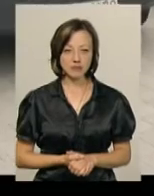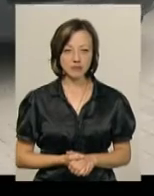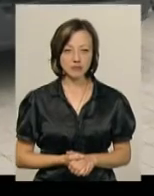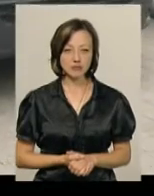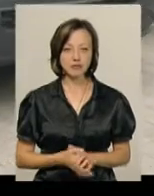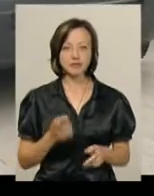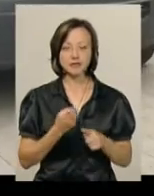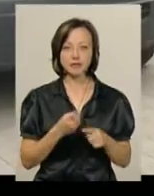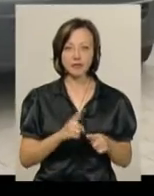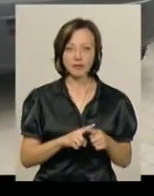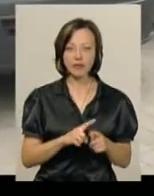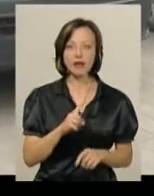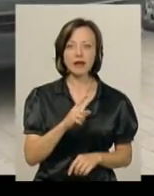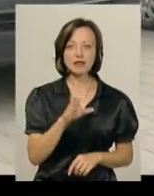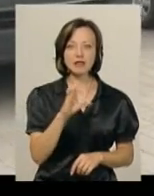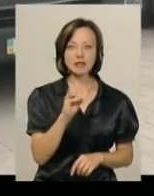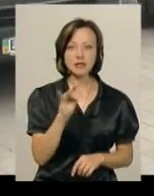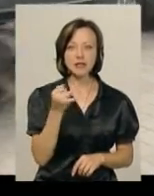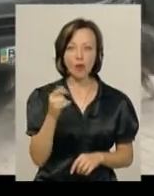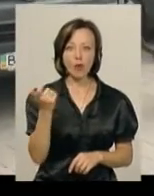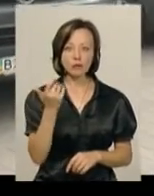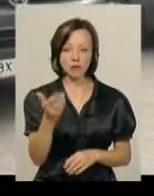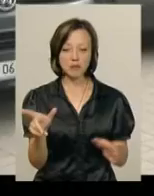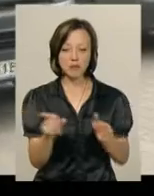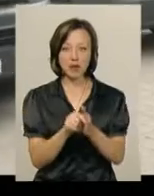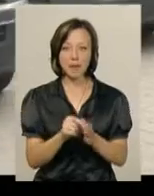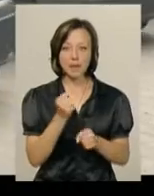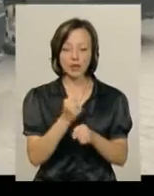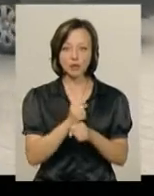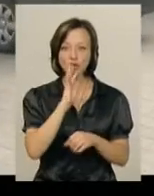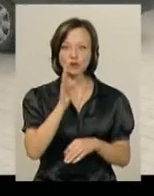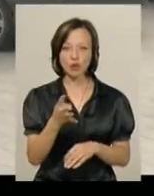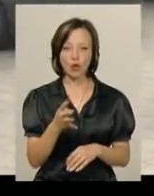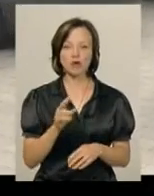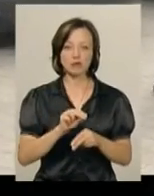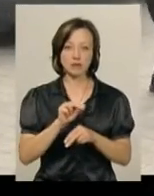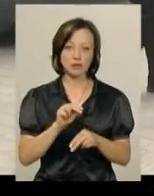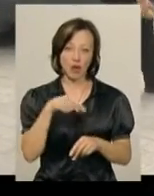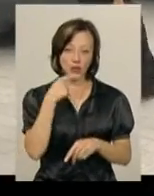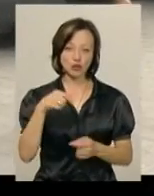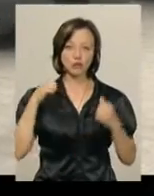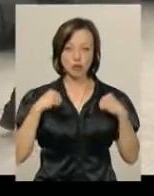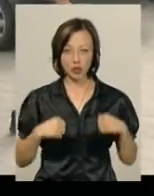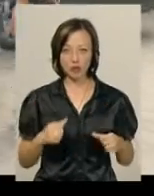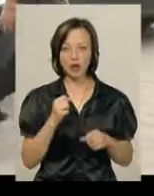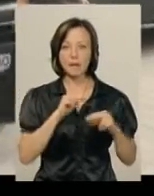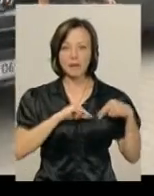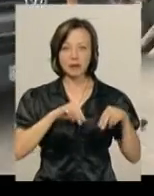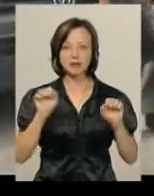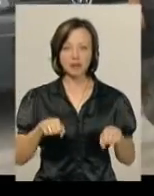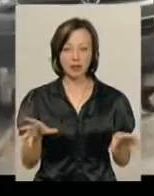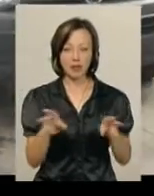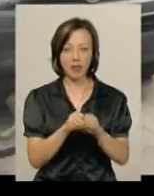А це Сергій Гайдук – господар лорда. У парі працюють чотири роки. Лорда Сергій Гайдук характеризує як спотійного та працездатного